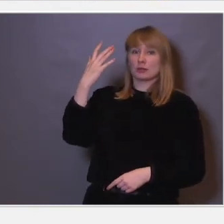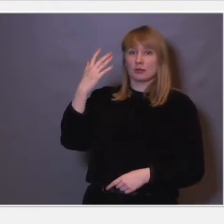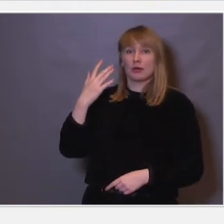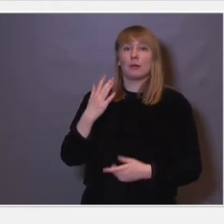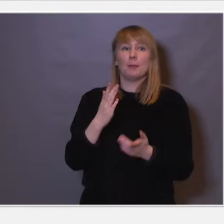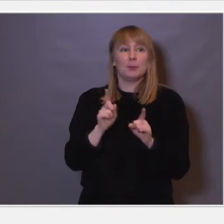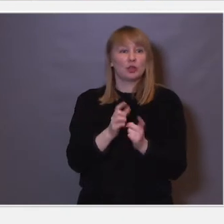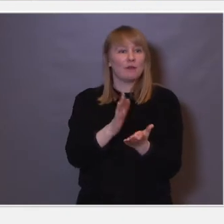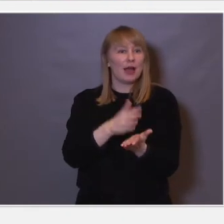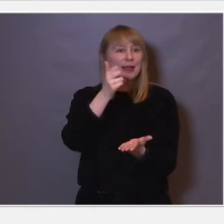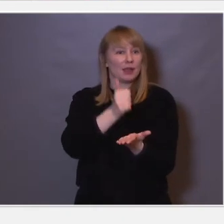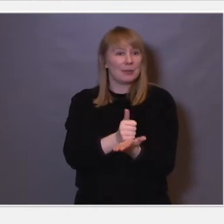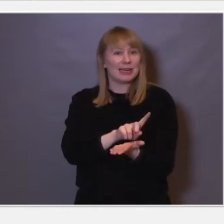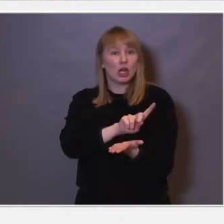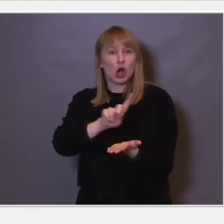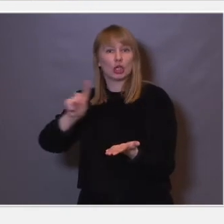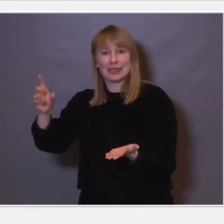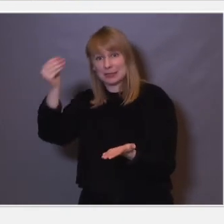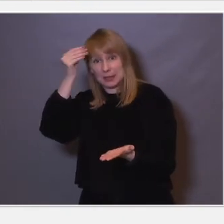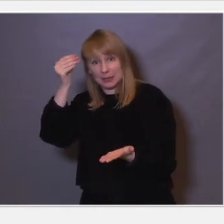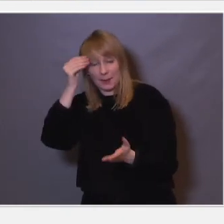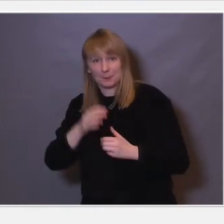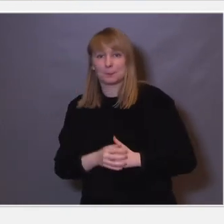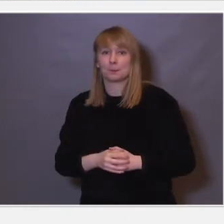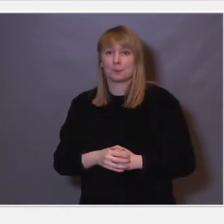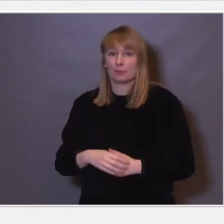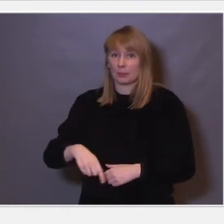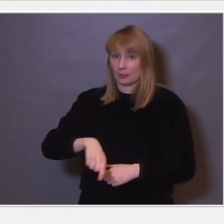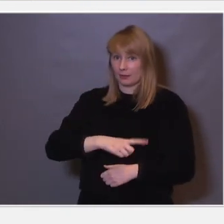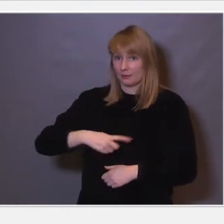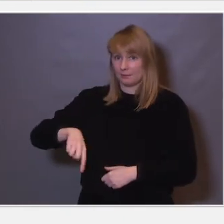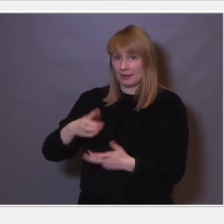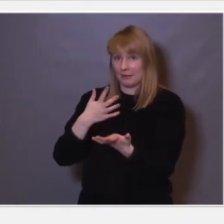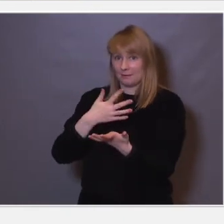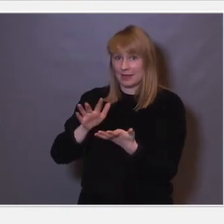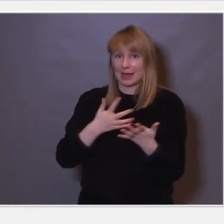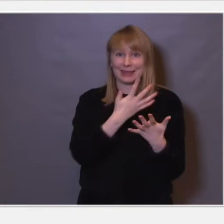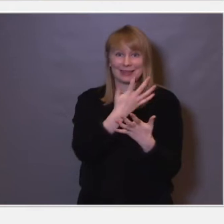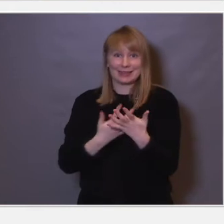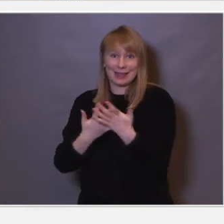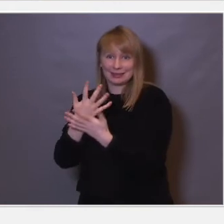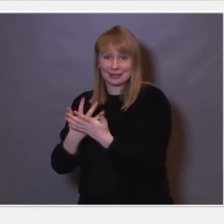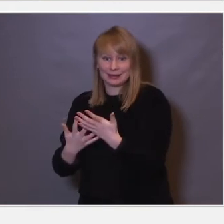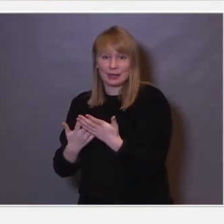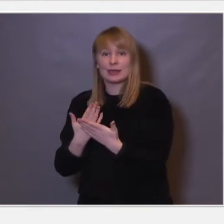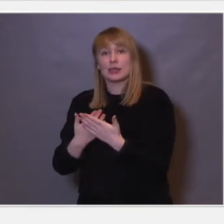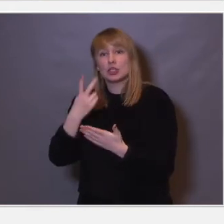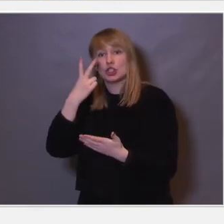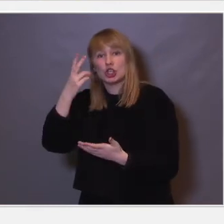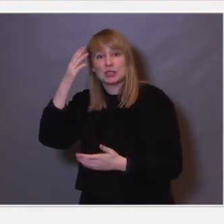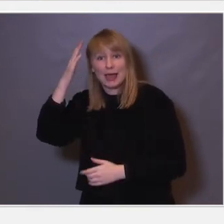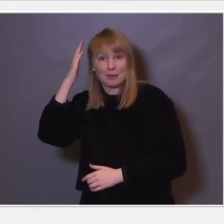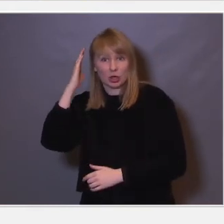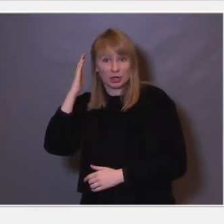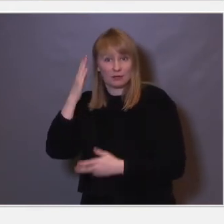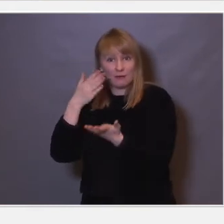å etablere et sånt langtidsminne. Og det vi da gjorde, det var at vi fjernet disse nettene i en liten del av synsjernebarken